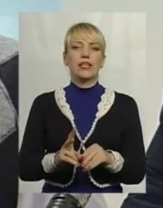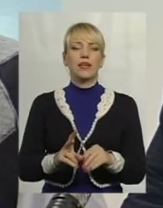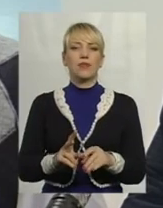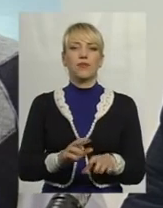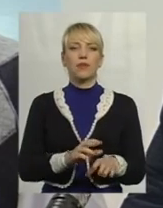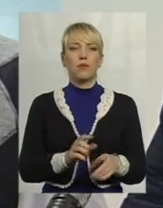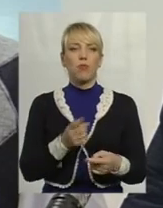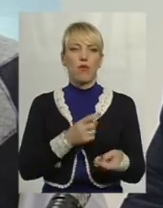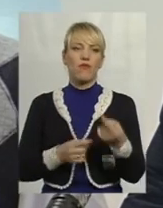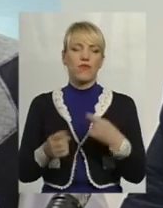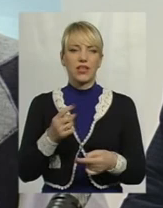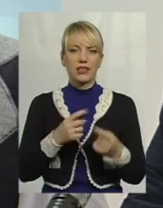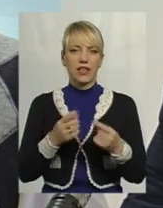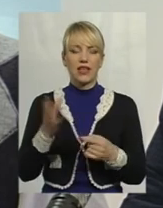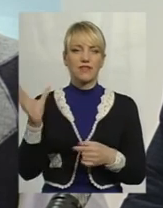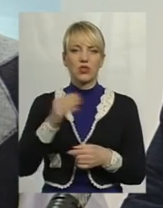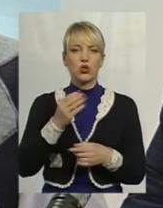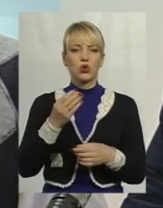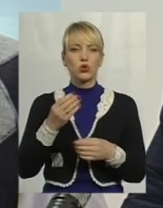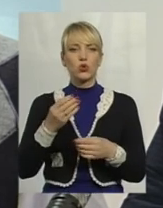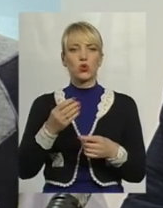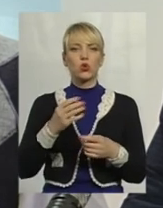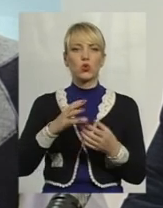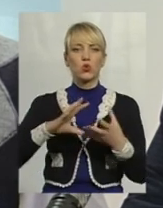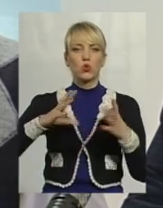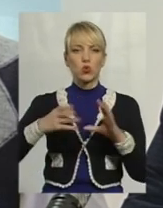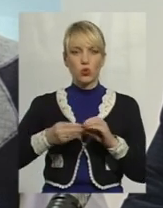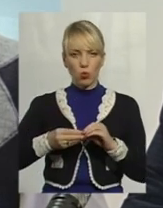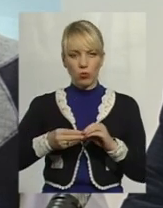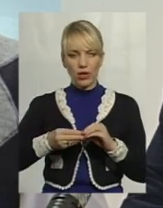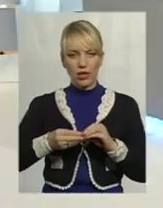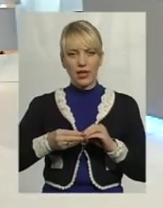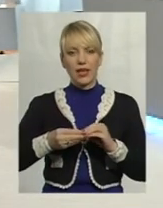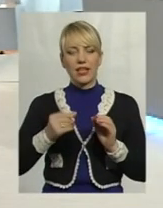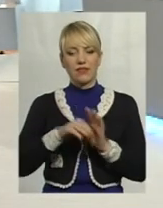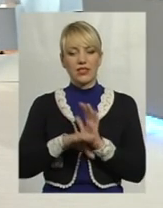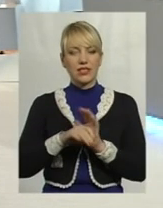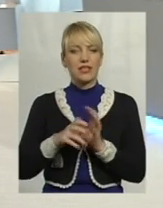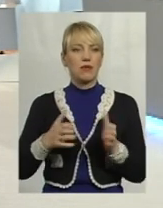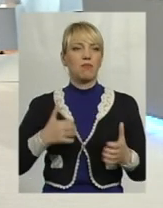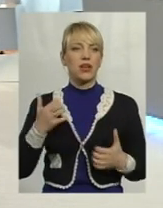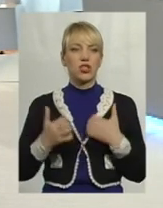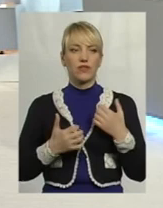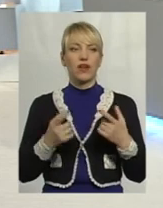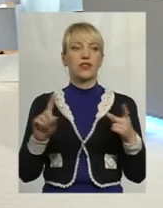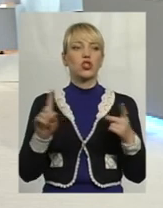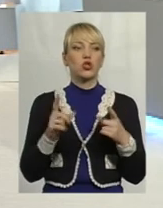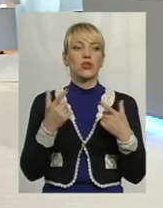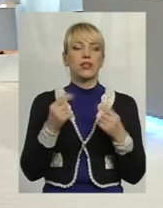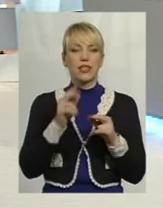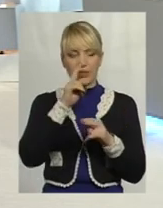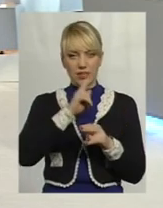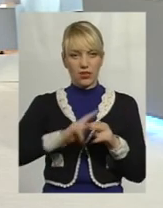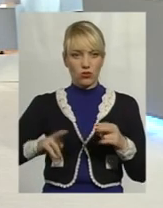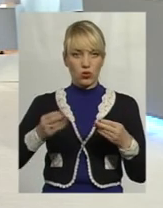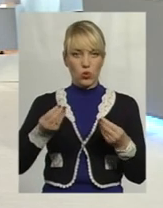та дохід. Тобто, усі інвестиції застраховані. Тобто, переживати, що десь ці гроші подінуться,